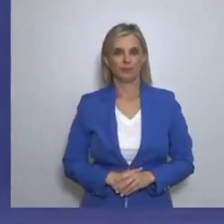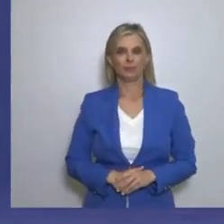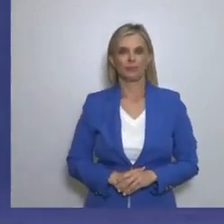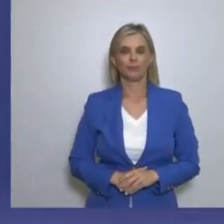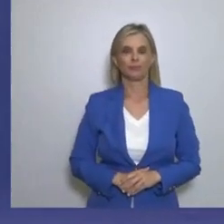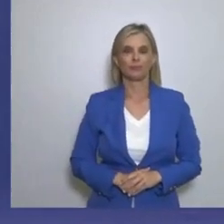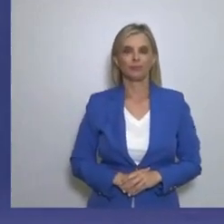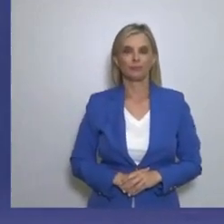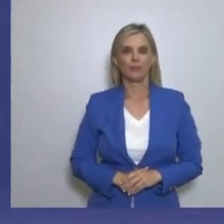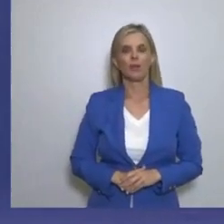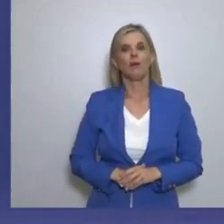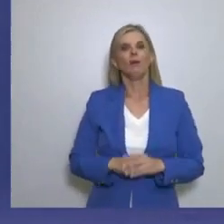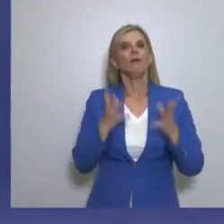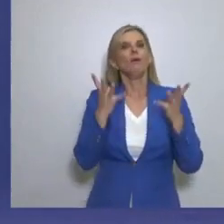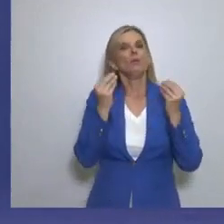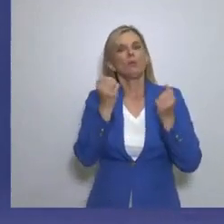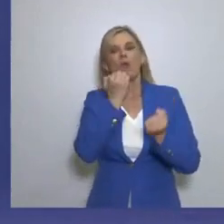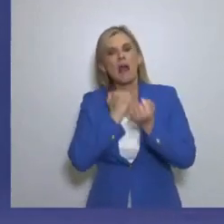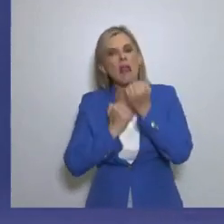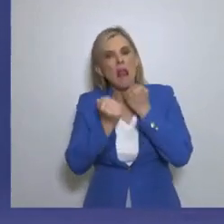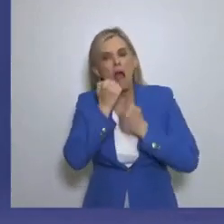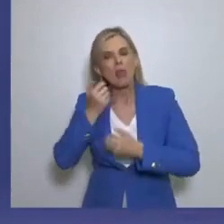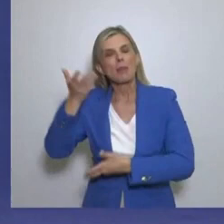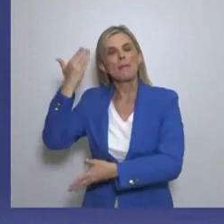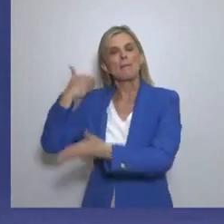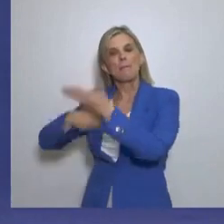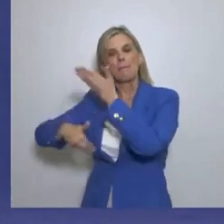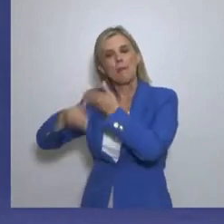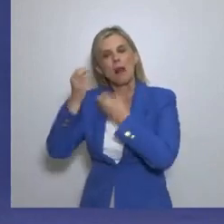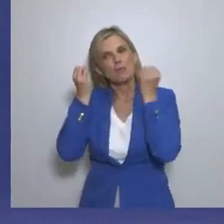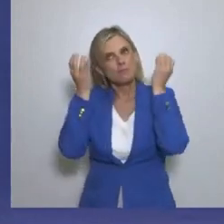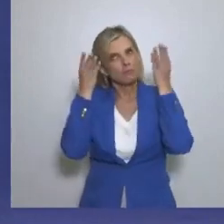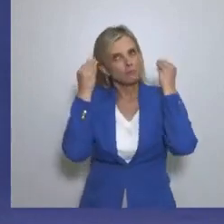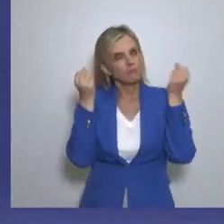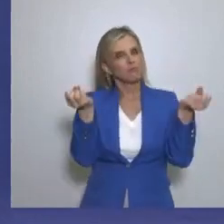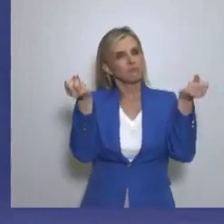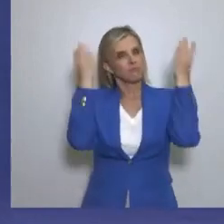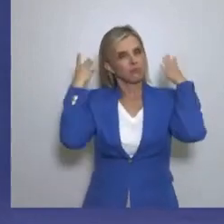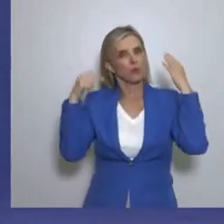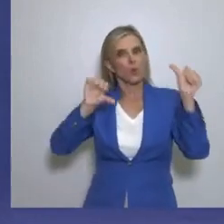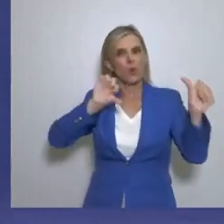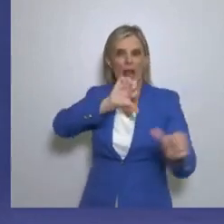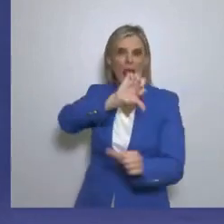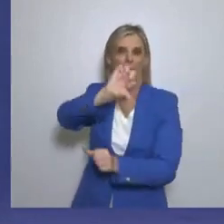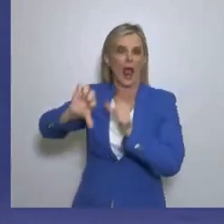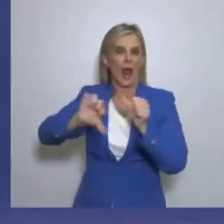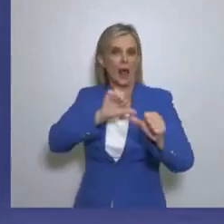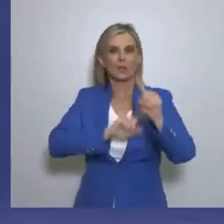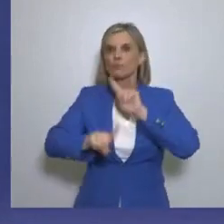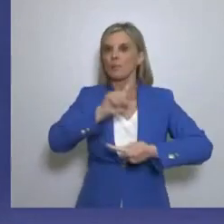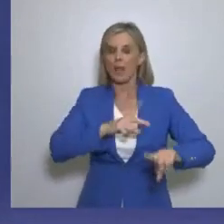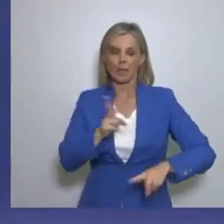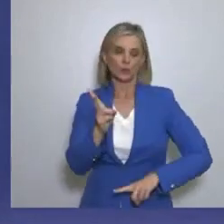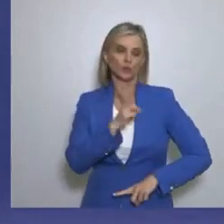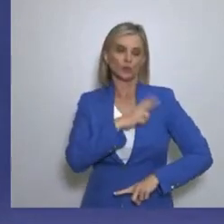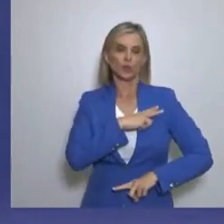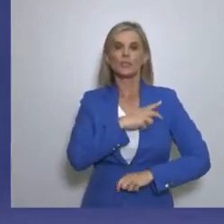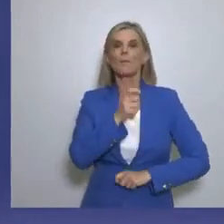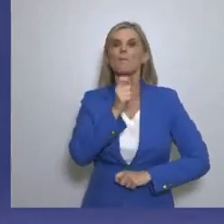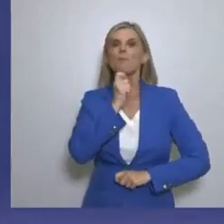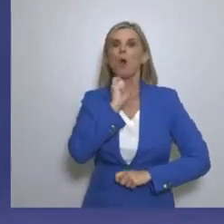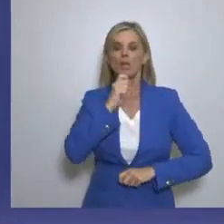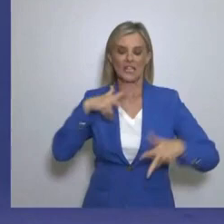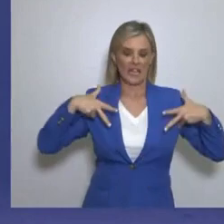χαράγματα του παρελθόντος και να εισέλθουμε σε μια πραγματική πολιτιακή θέση που πρέπει να έχει ο πολίτης σε σχέση με την